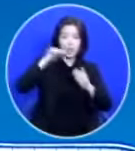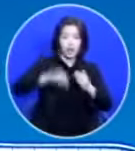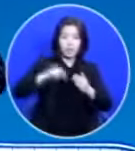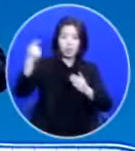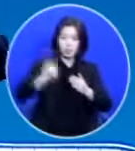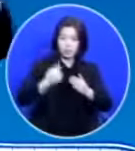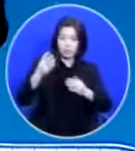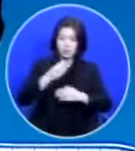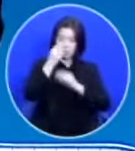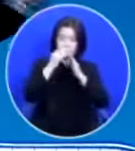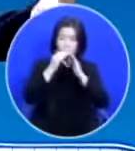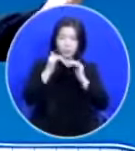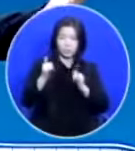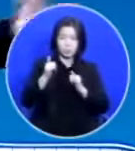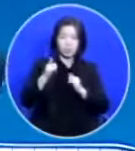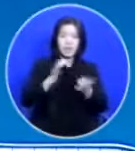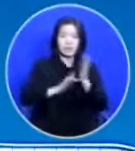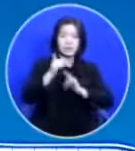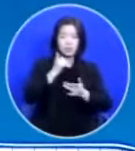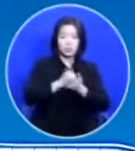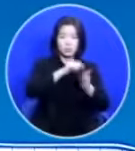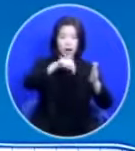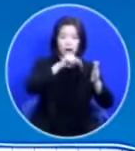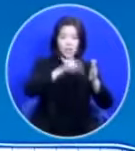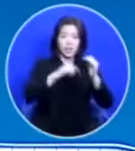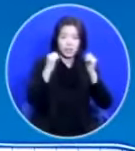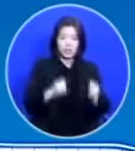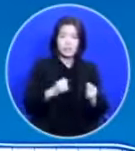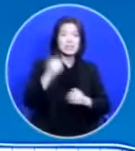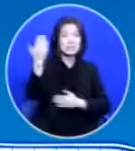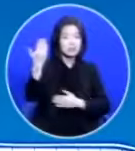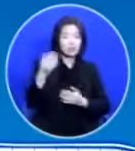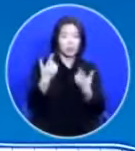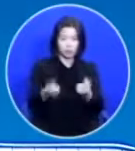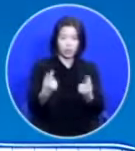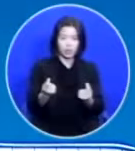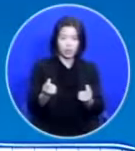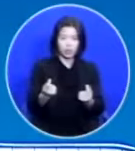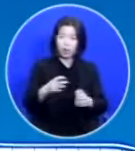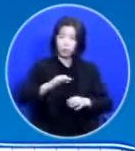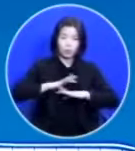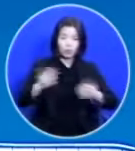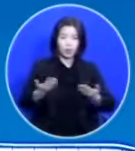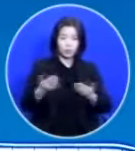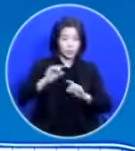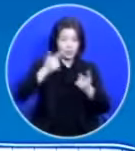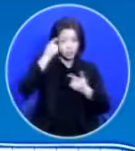성령님은요 예수님 안에 계시던 그분이에요 놀라운 일이지 않습니까?